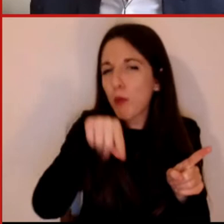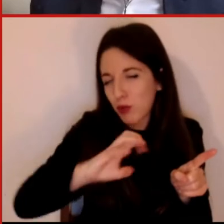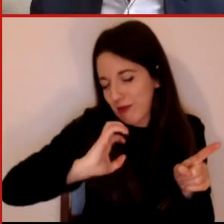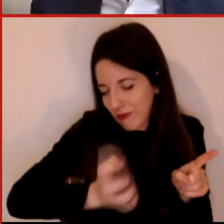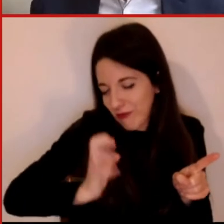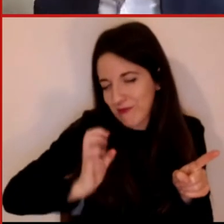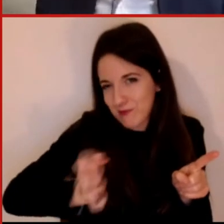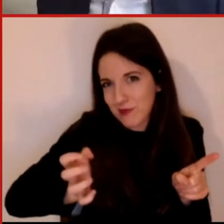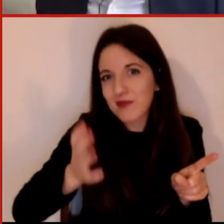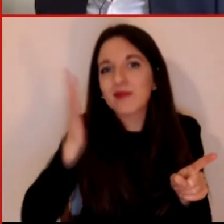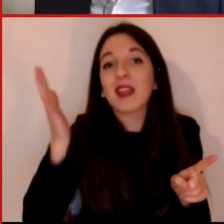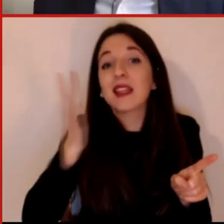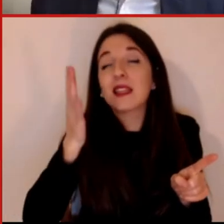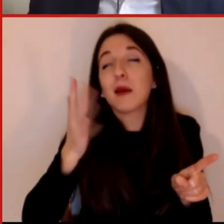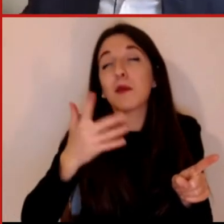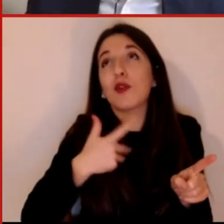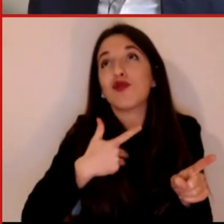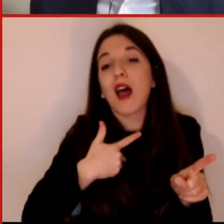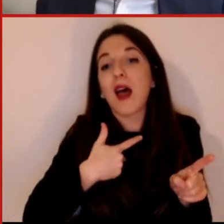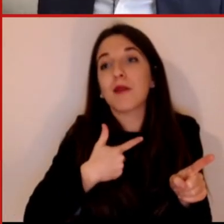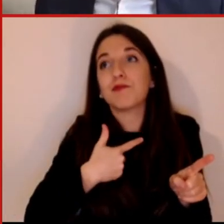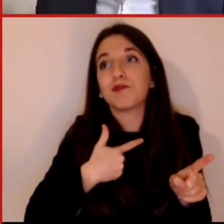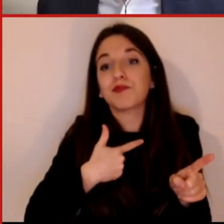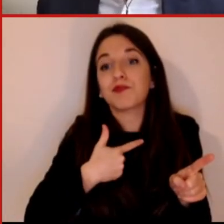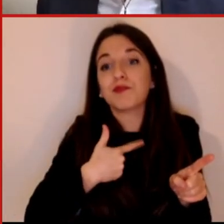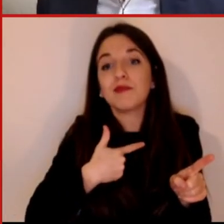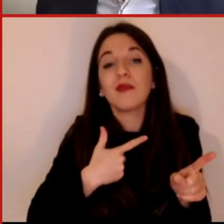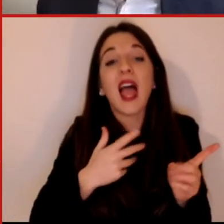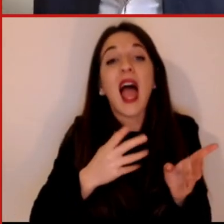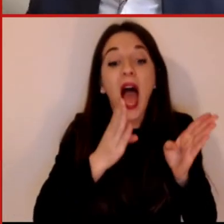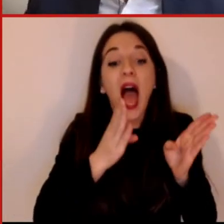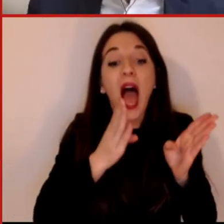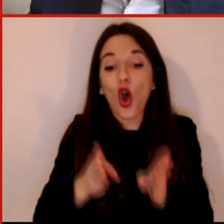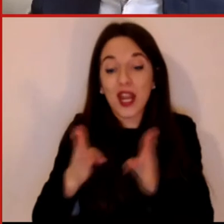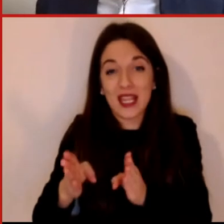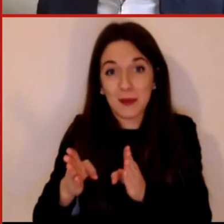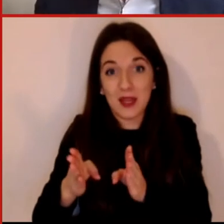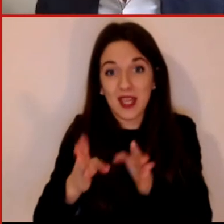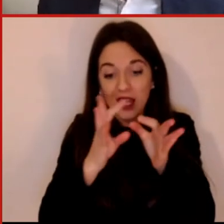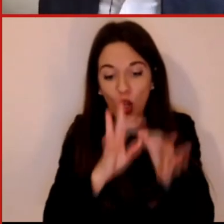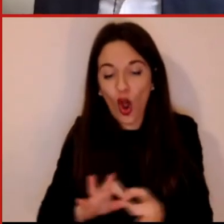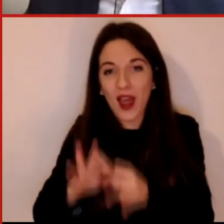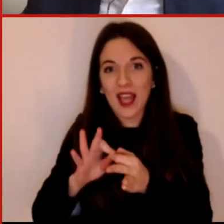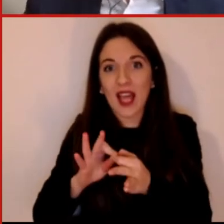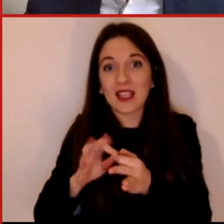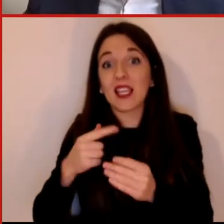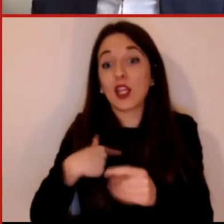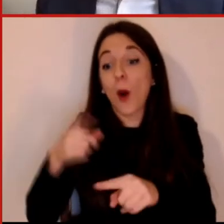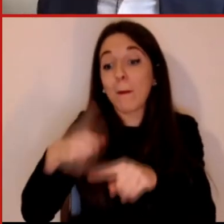sono degli algoritmi che determinano poi la nostra capacità di ottenere un mutuo o il livello di quel mutuo,